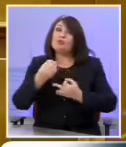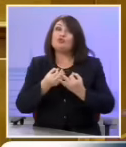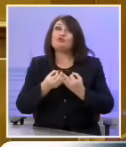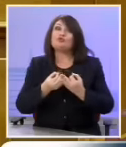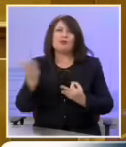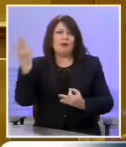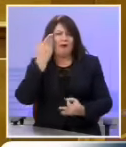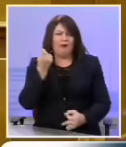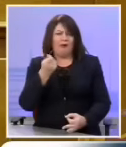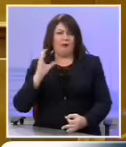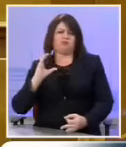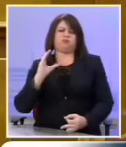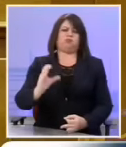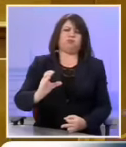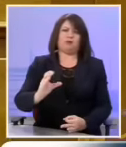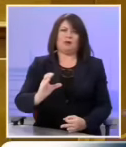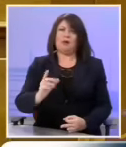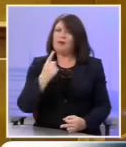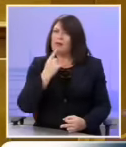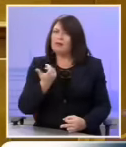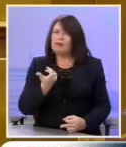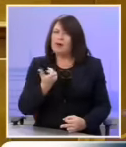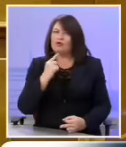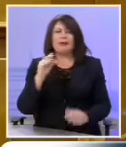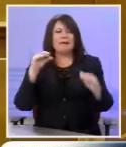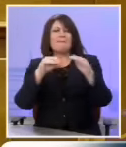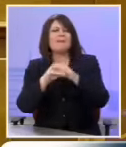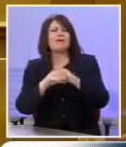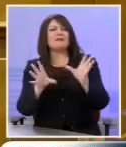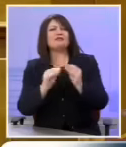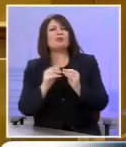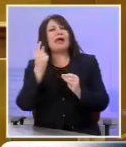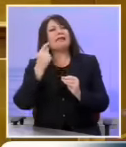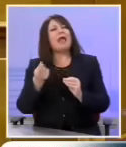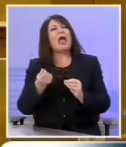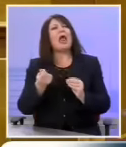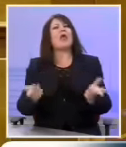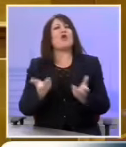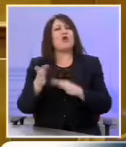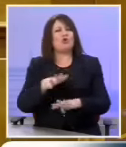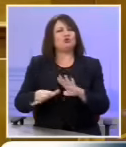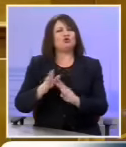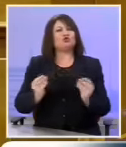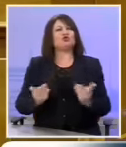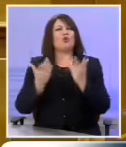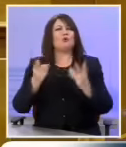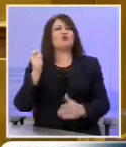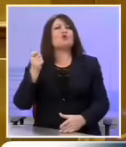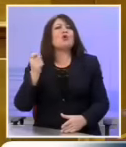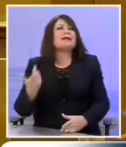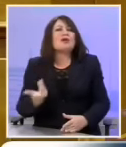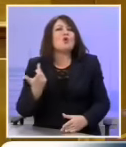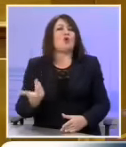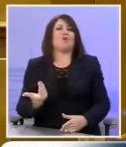μεγάλο τίμημα γιατί δεν επενδύει οικονομικά αλλά κάτι άλλο κάνει που δεν είναι οικονομικό αλλά πολιτικό